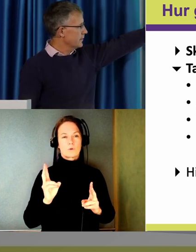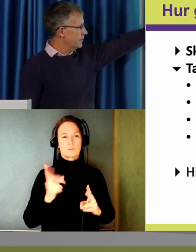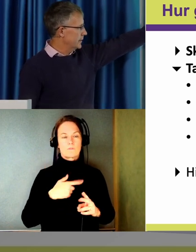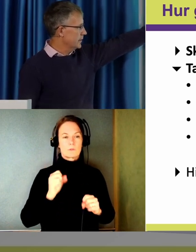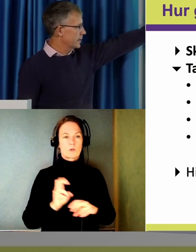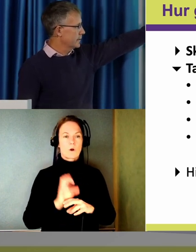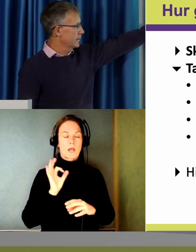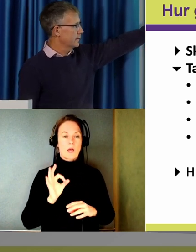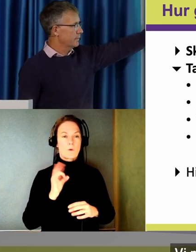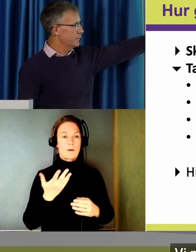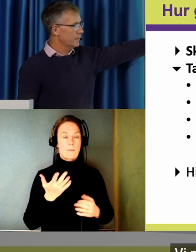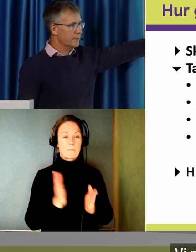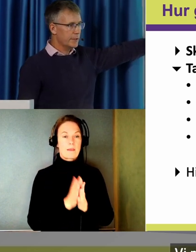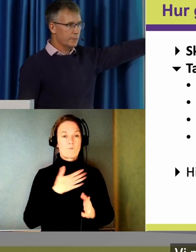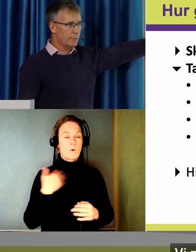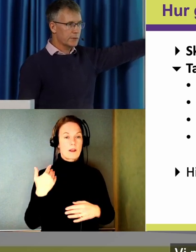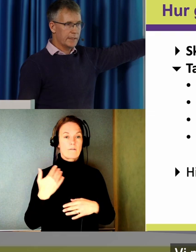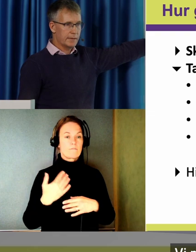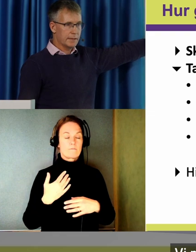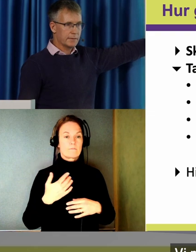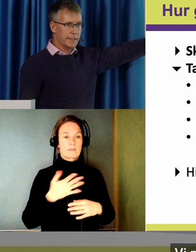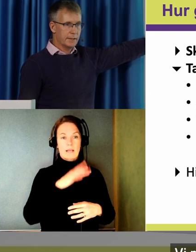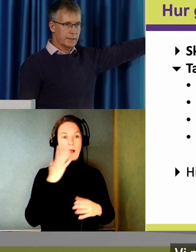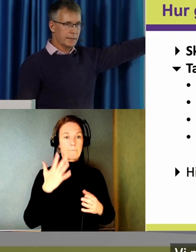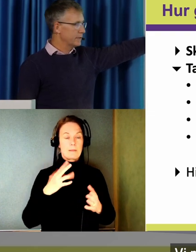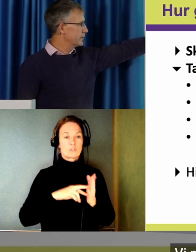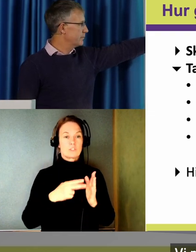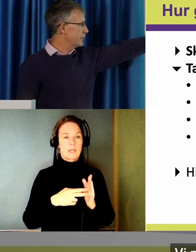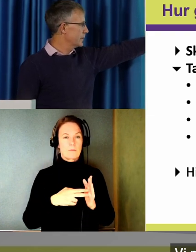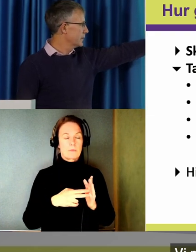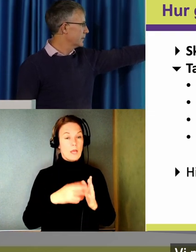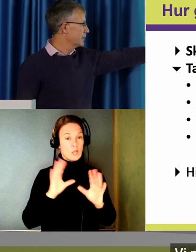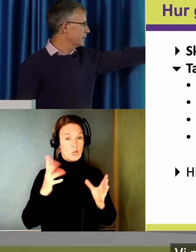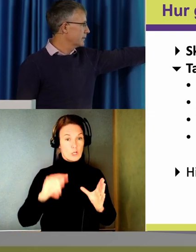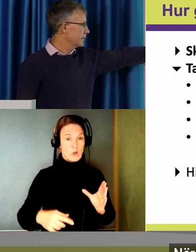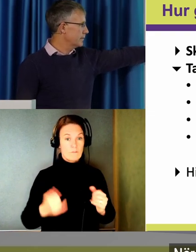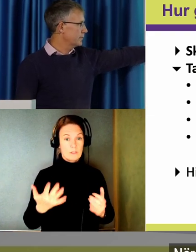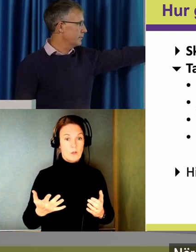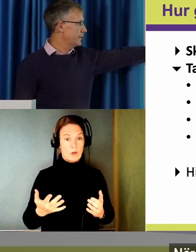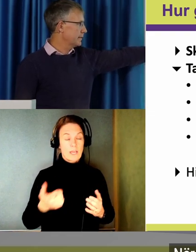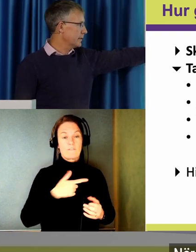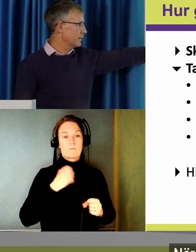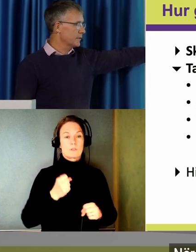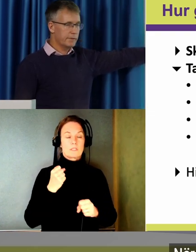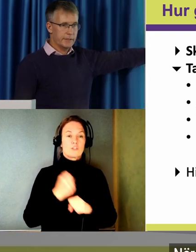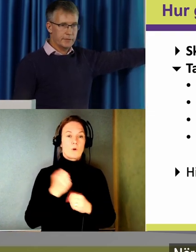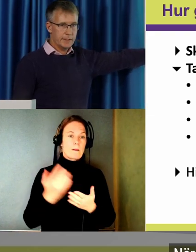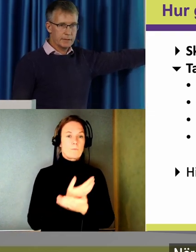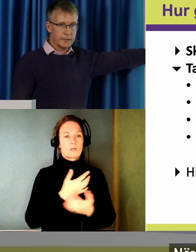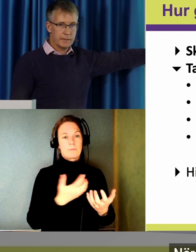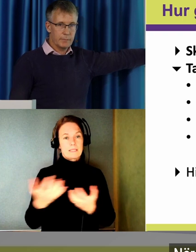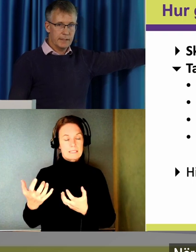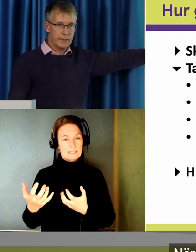Klara om kraven idag. Vi måste börja jobba bort bristerna. Så vi hinner till 2025. När vi har fixat så måste vi